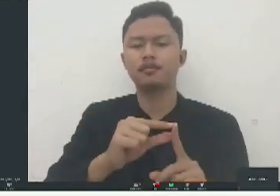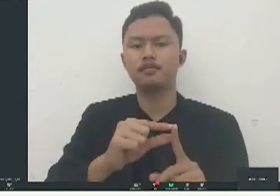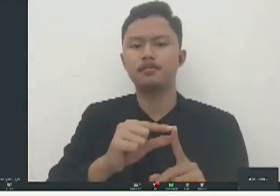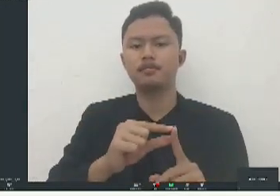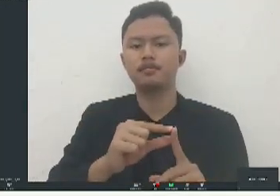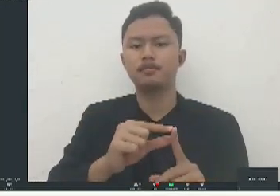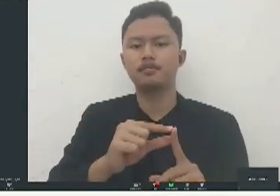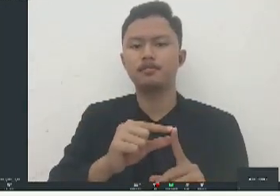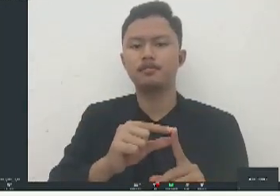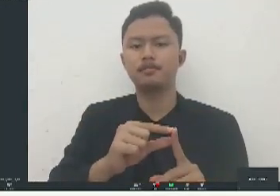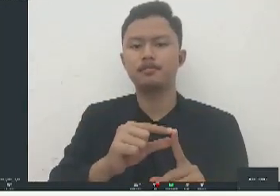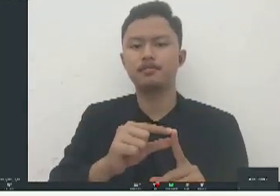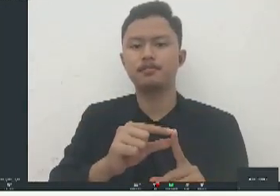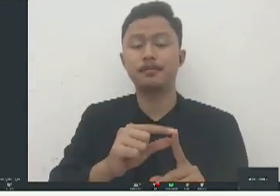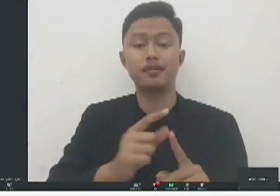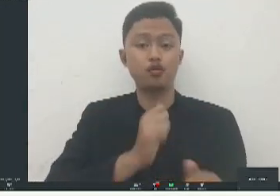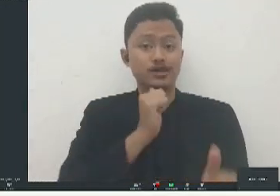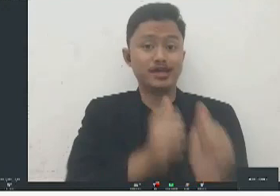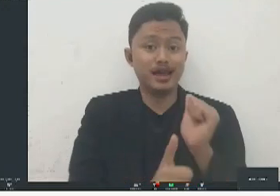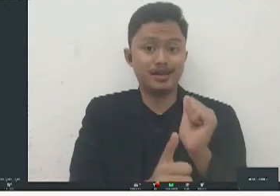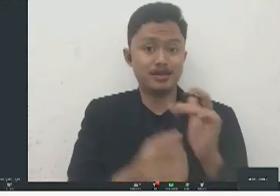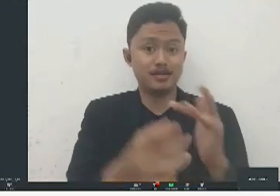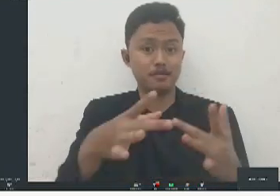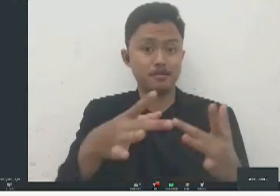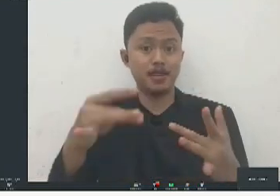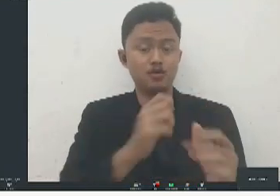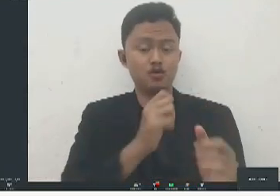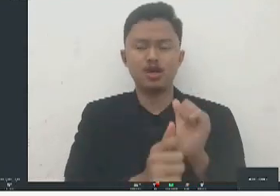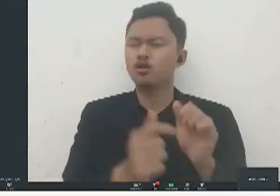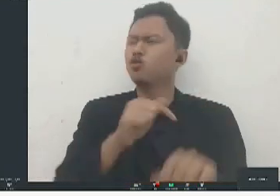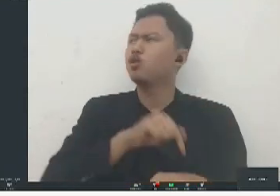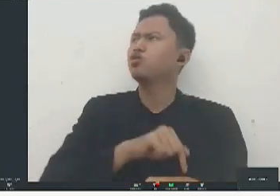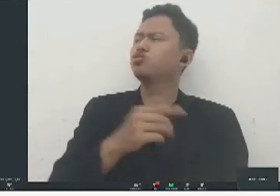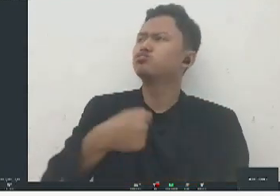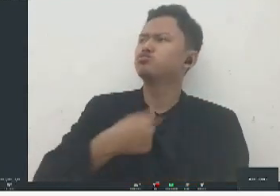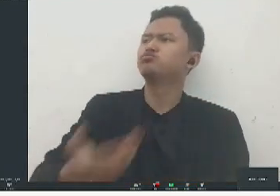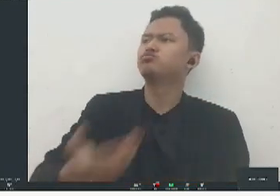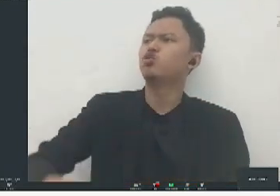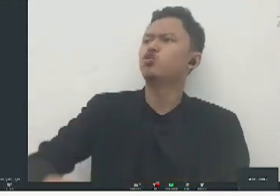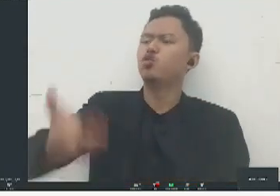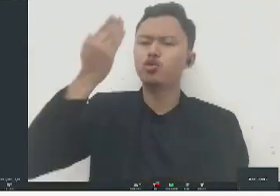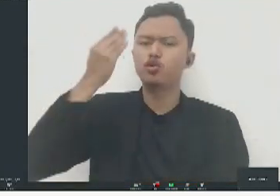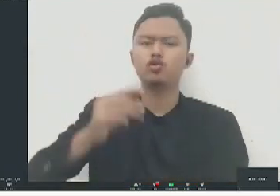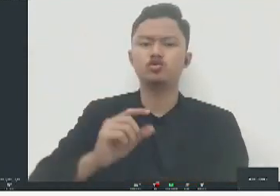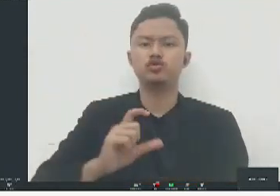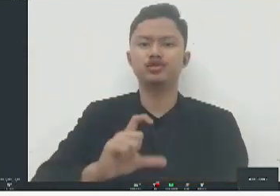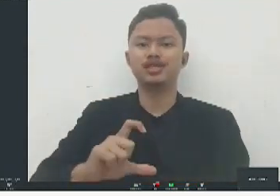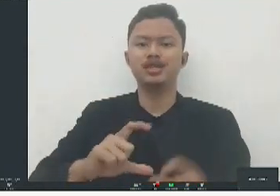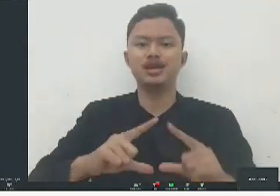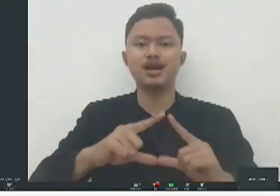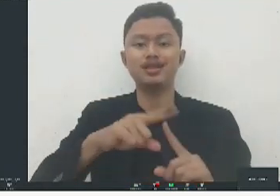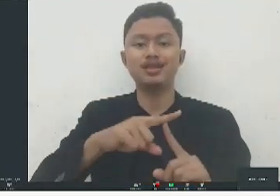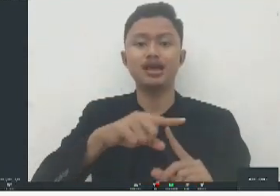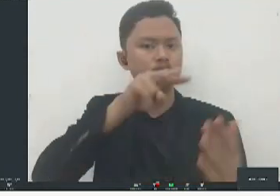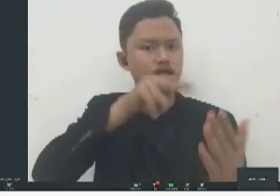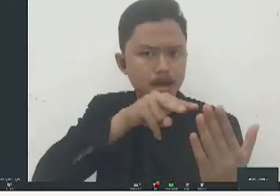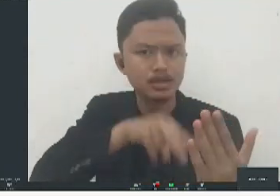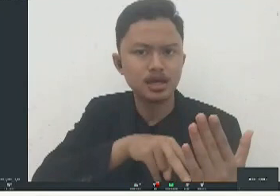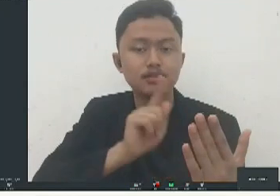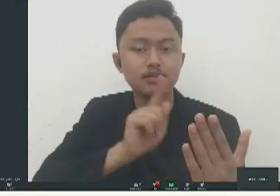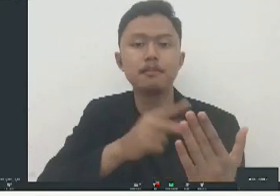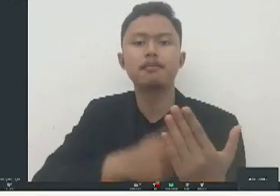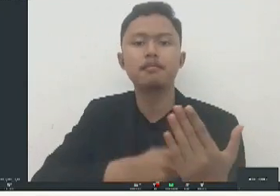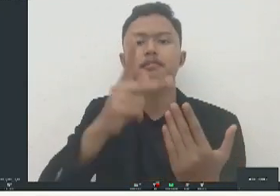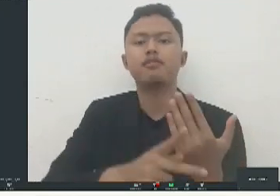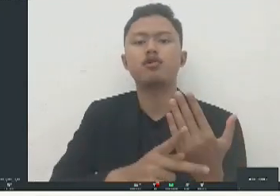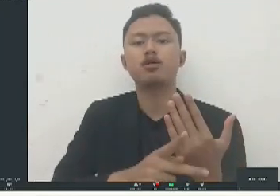pas tes itu misalnya kalau waktu saya kan CAT-nya masih dibacakan karena memang belum ada program yang disesuaikan untuk